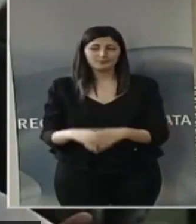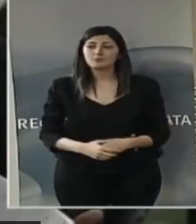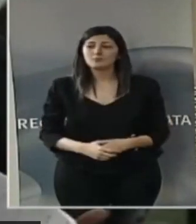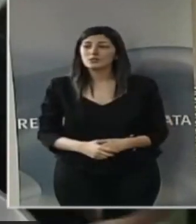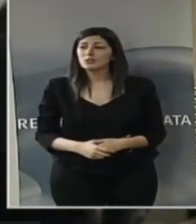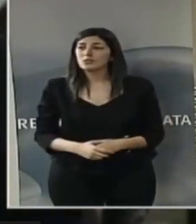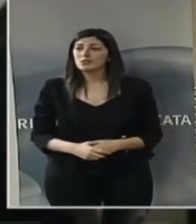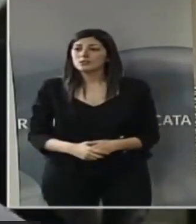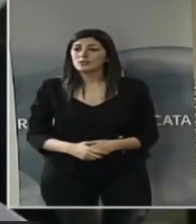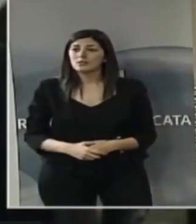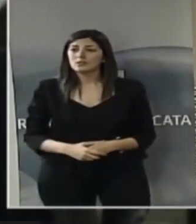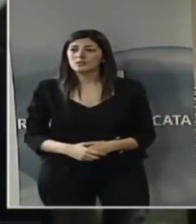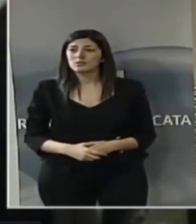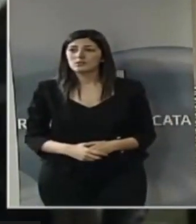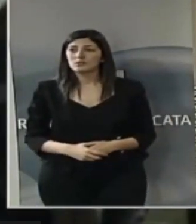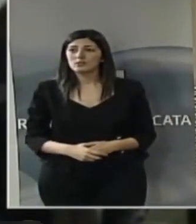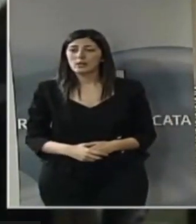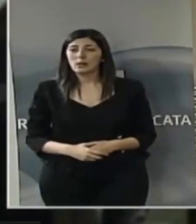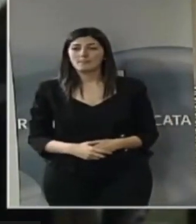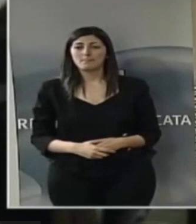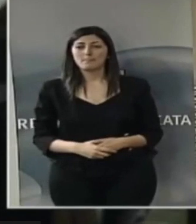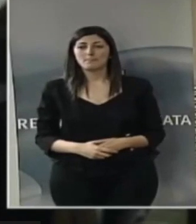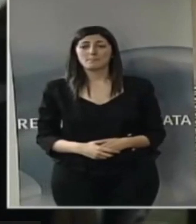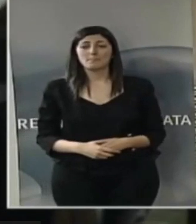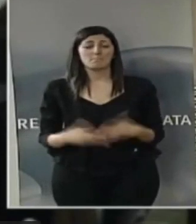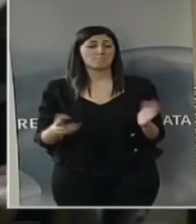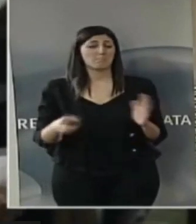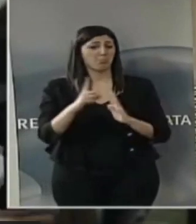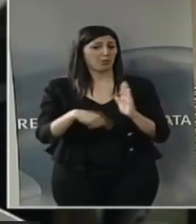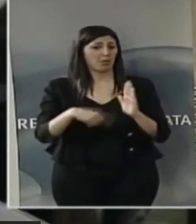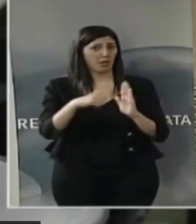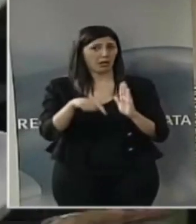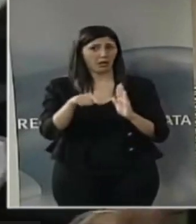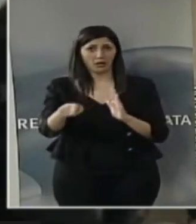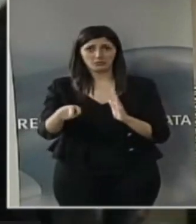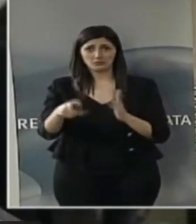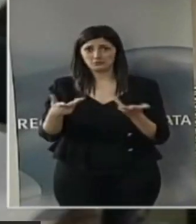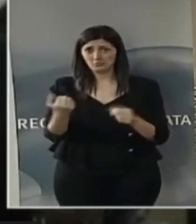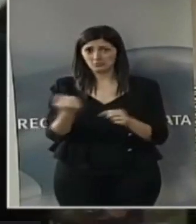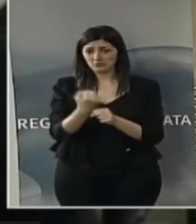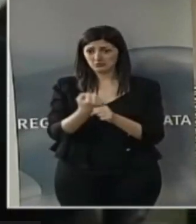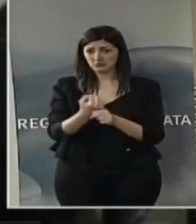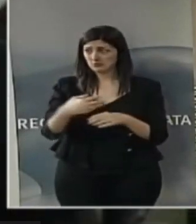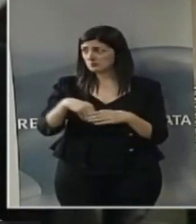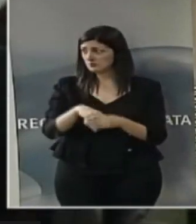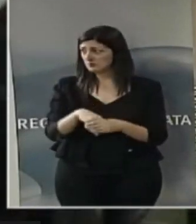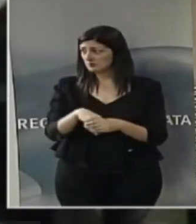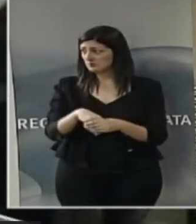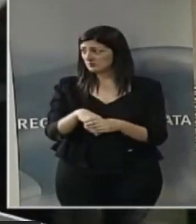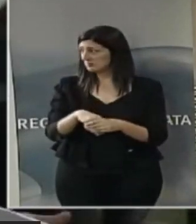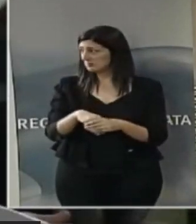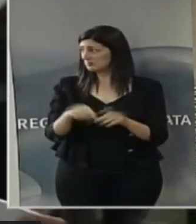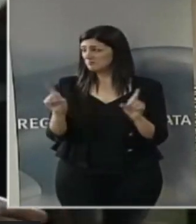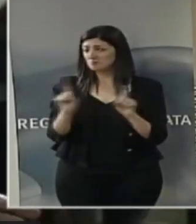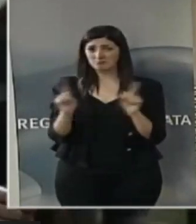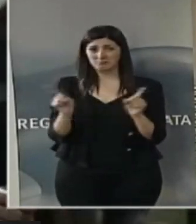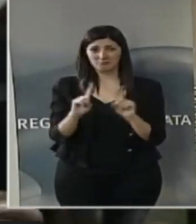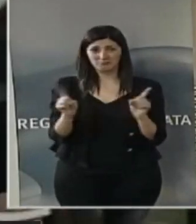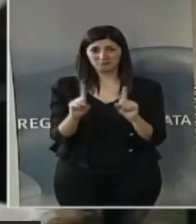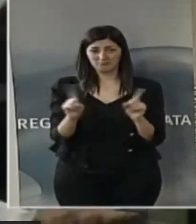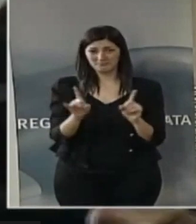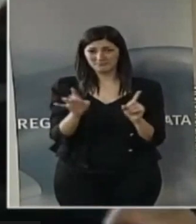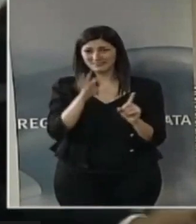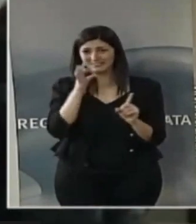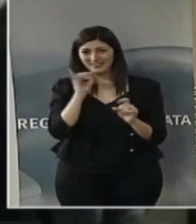non è da molti mesi che è nel campo e alcune informazioni sono anche magari di dettaglio,